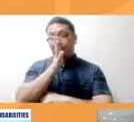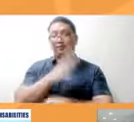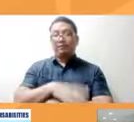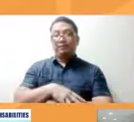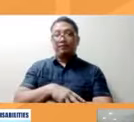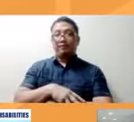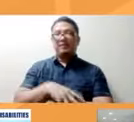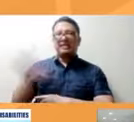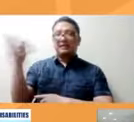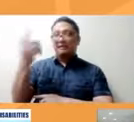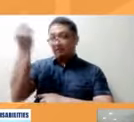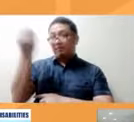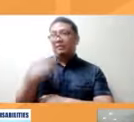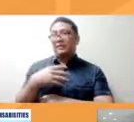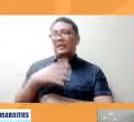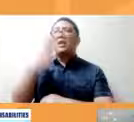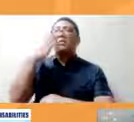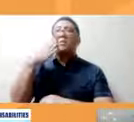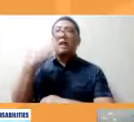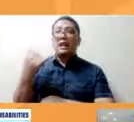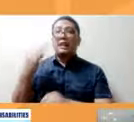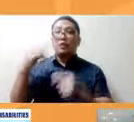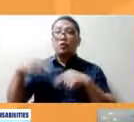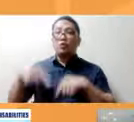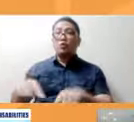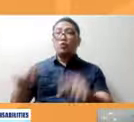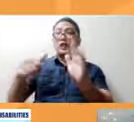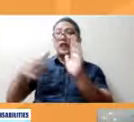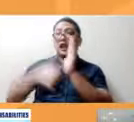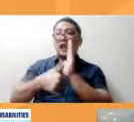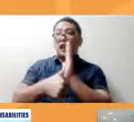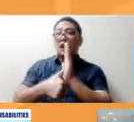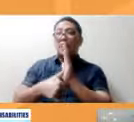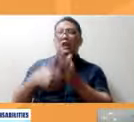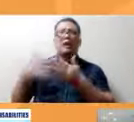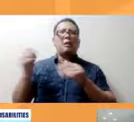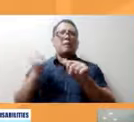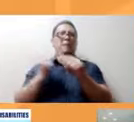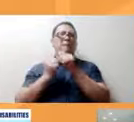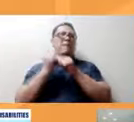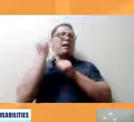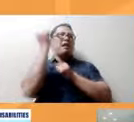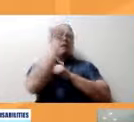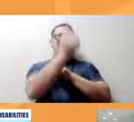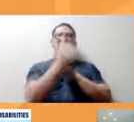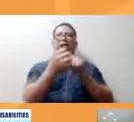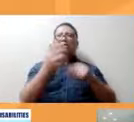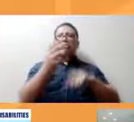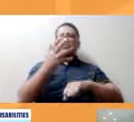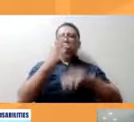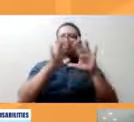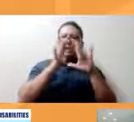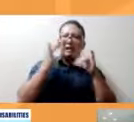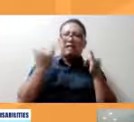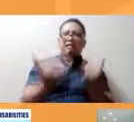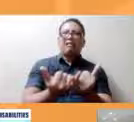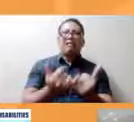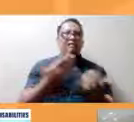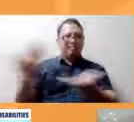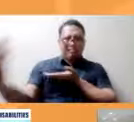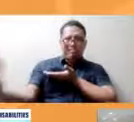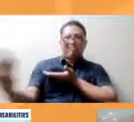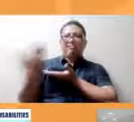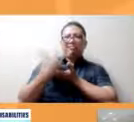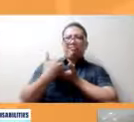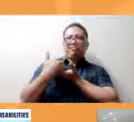Ma Tunet E bakit pagpanahon ng eleksyon kahit nakasulok-sulukan yung aming sityo nararating kami ng